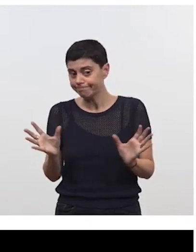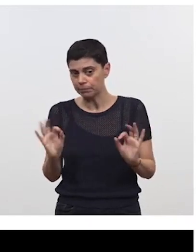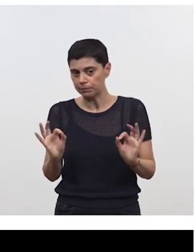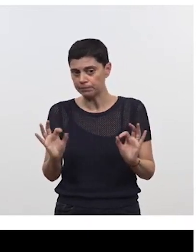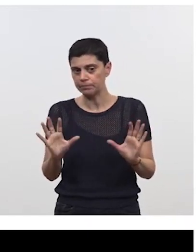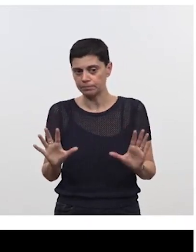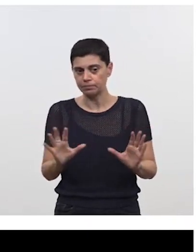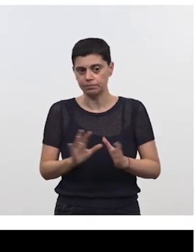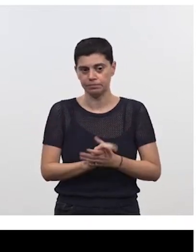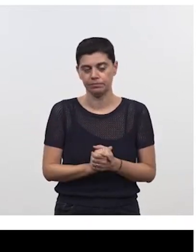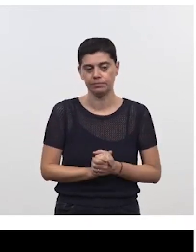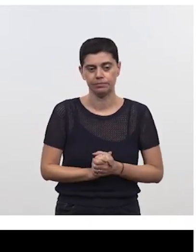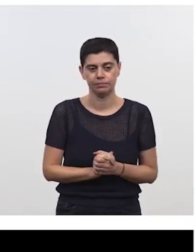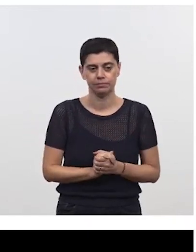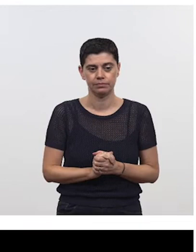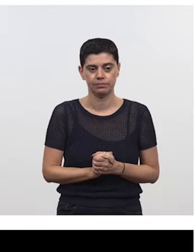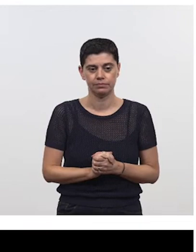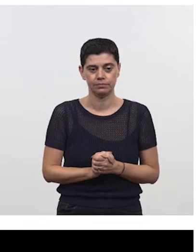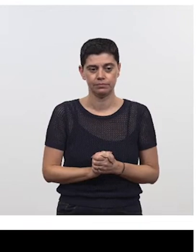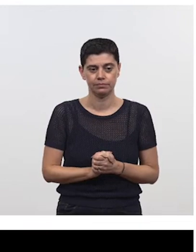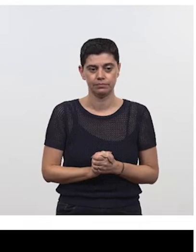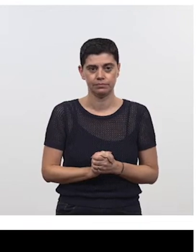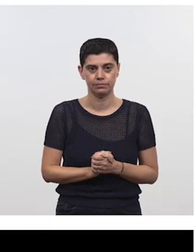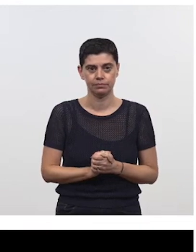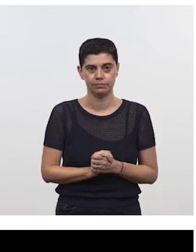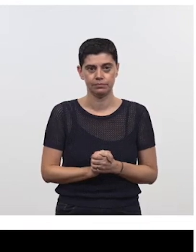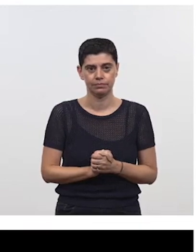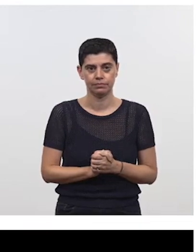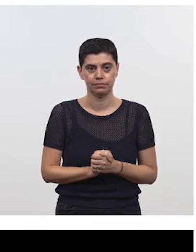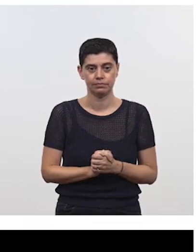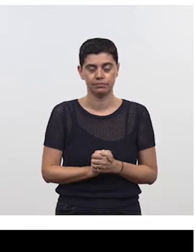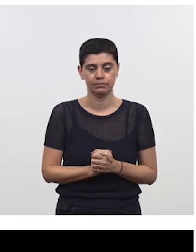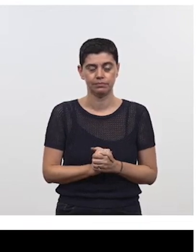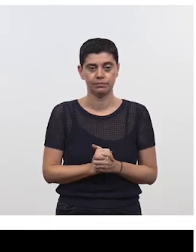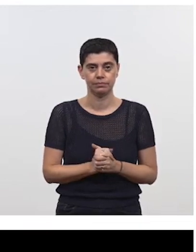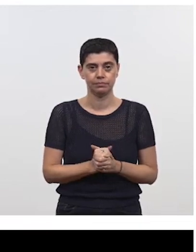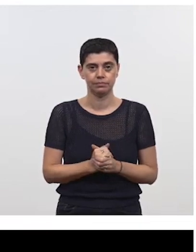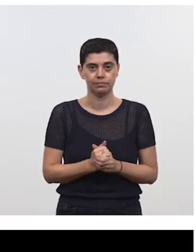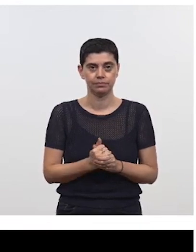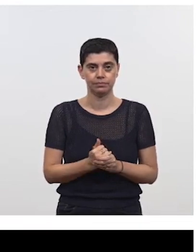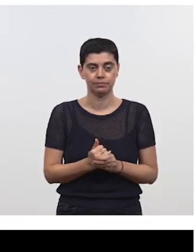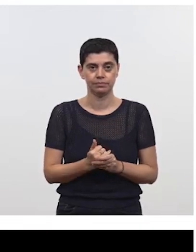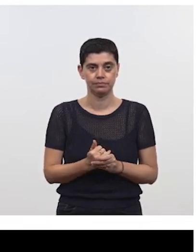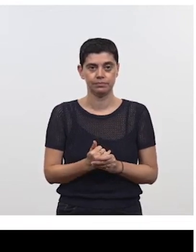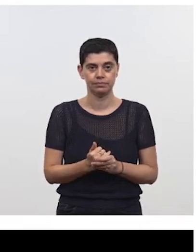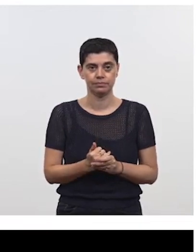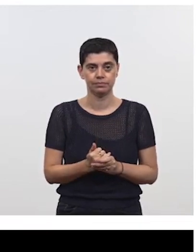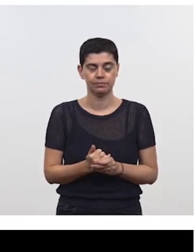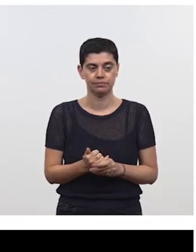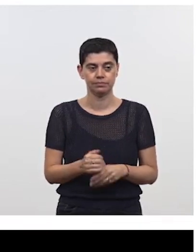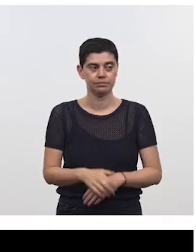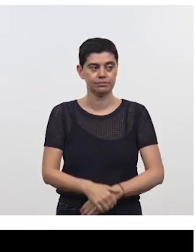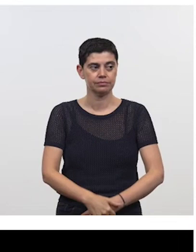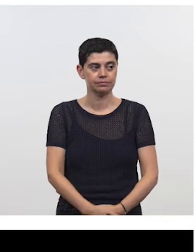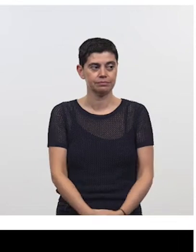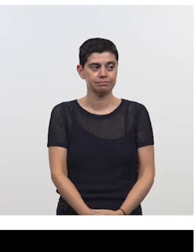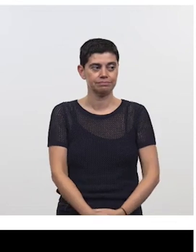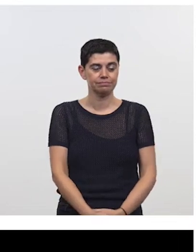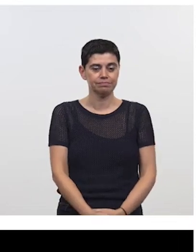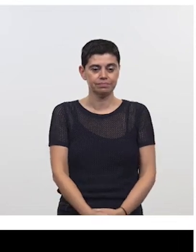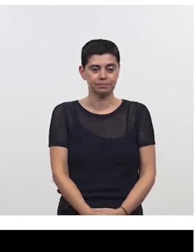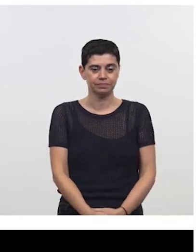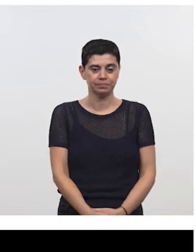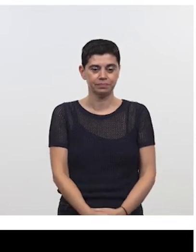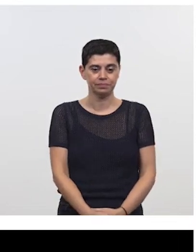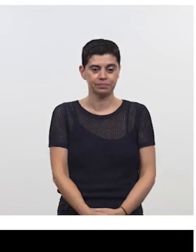et cela base de l'amitié franco-allemand. J'ai été vraiment ravie de vous rencontrer tous ici, et je tiens à vous remercier pour ce travail de